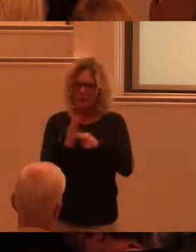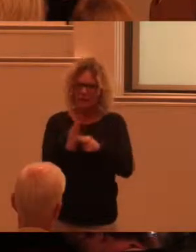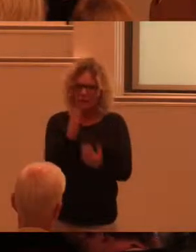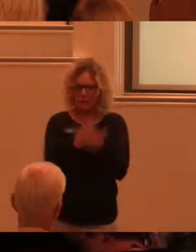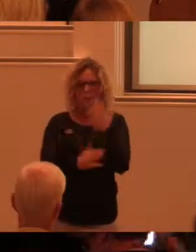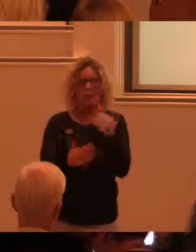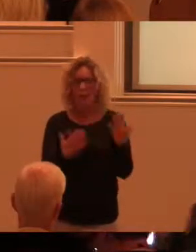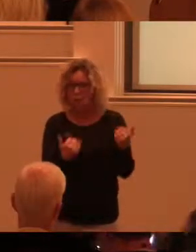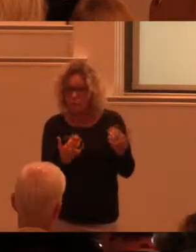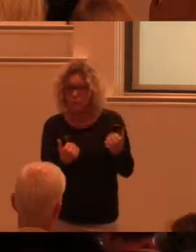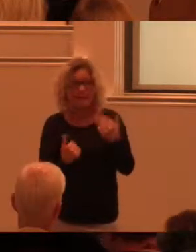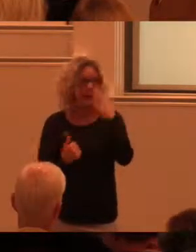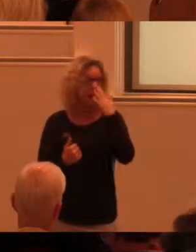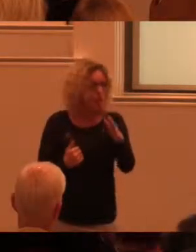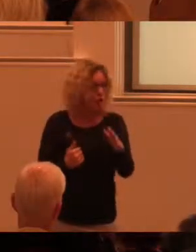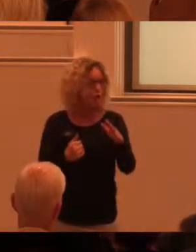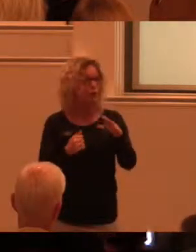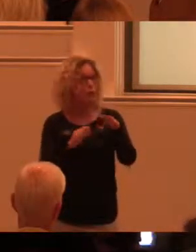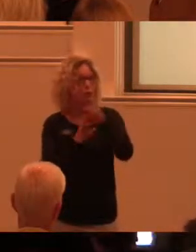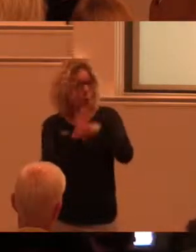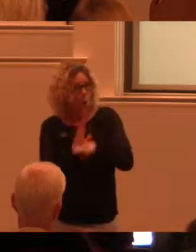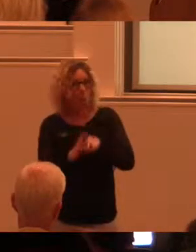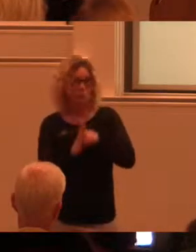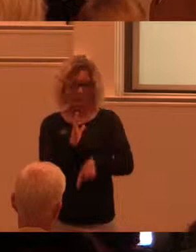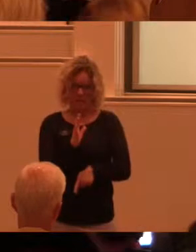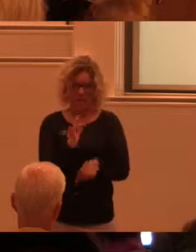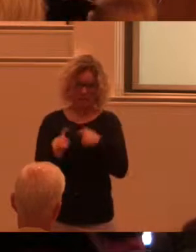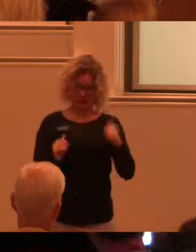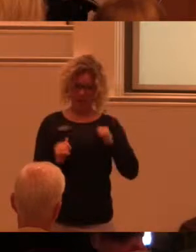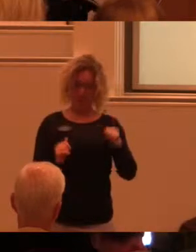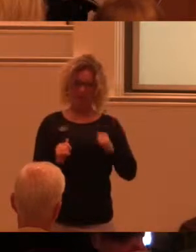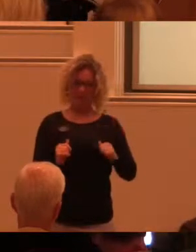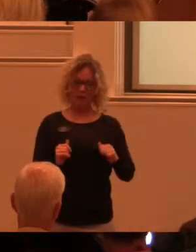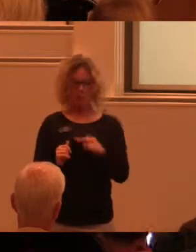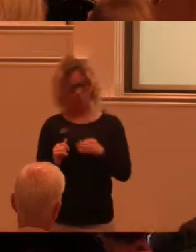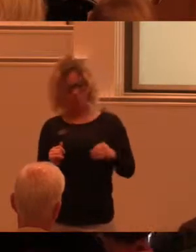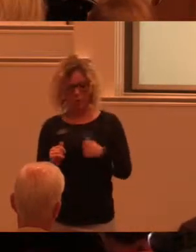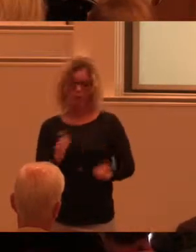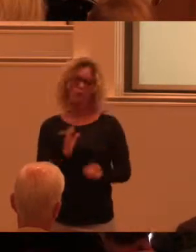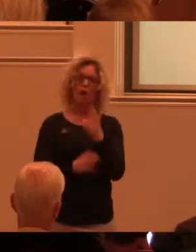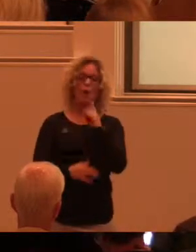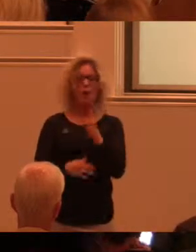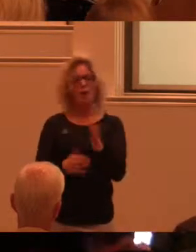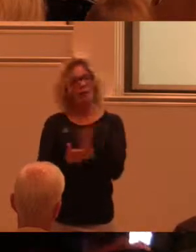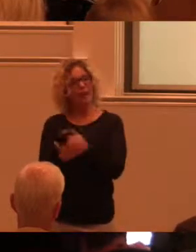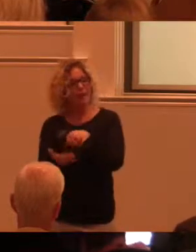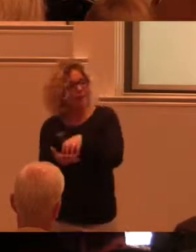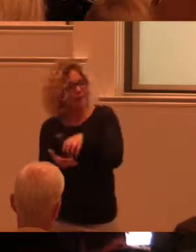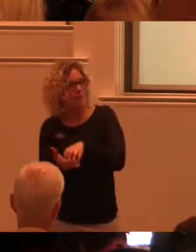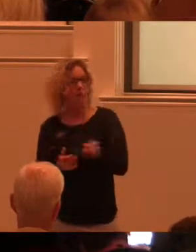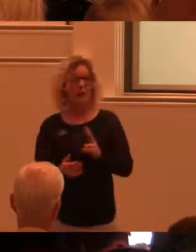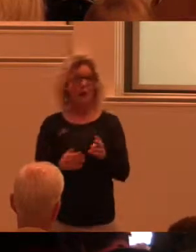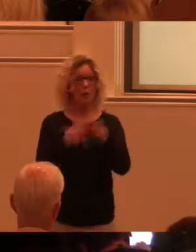förväntningar, attityder, normer som vi använder när vi skapar nya delar av samhället? Eller